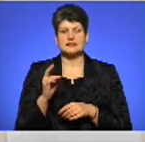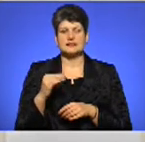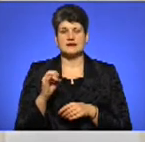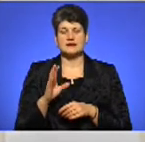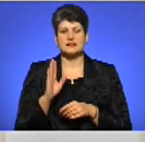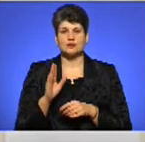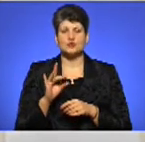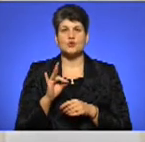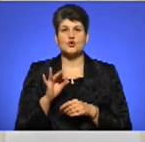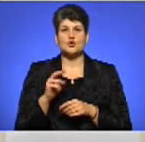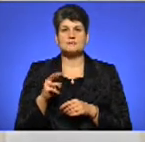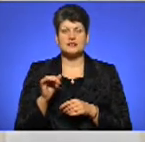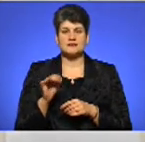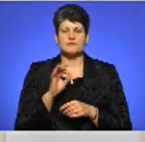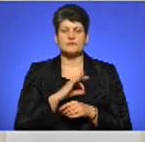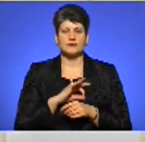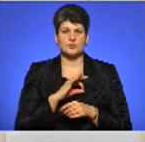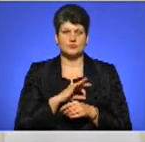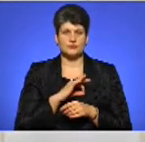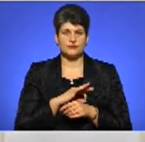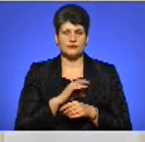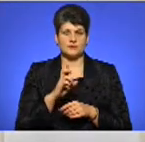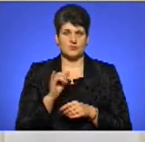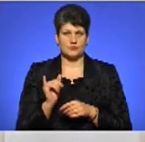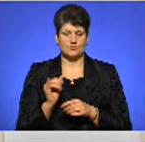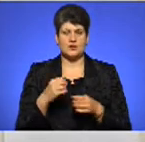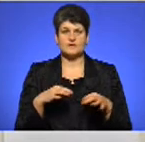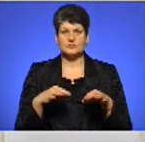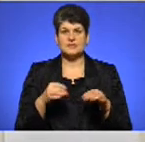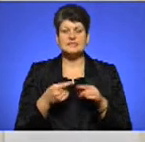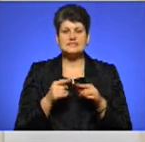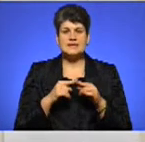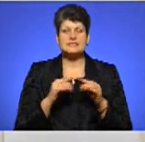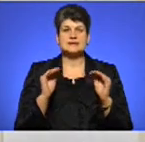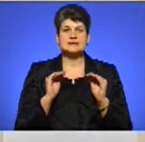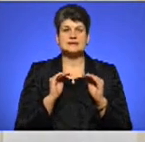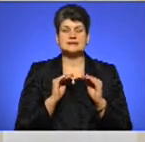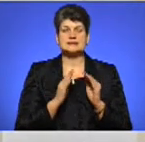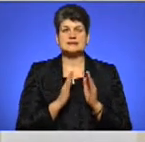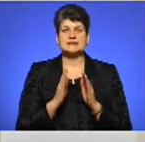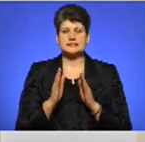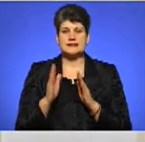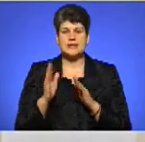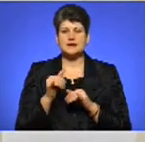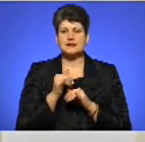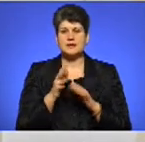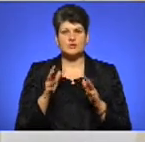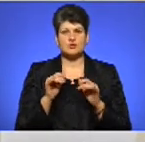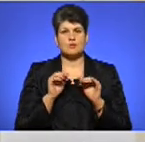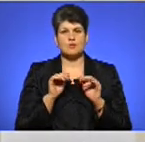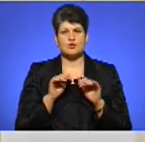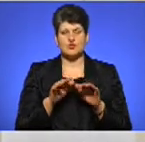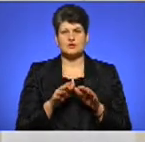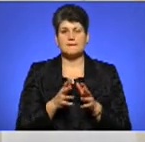розмитнювати вживані автомобілі, ця система понижуючого коефіцієнту не може продовжуватися більш